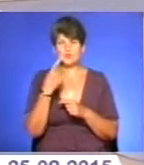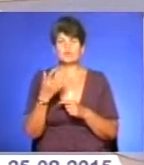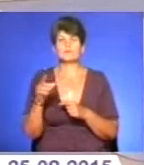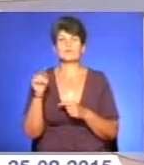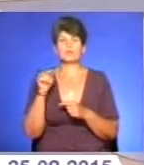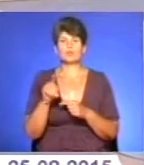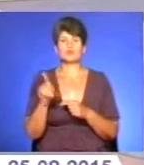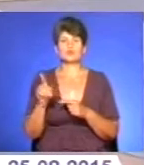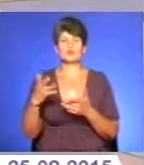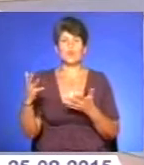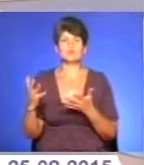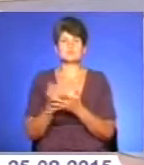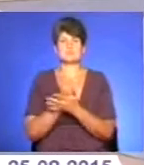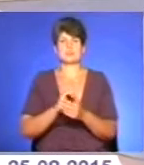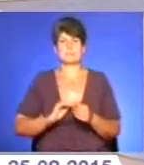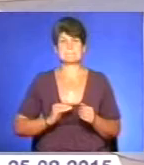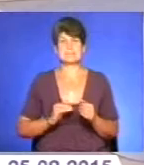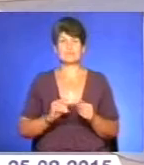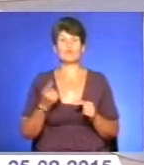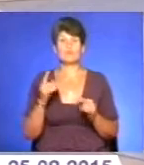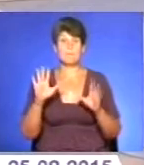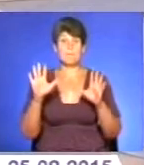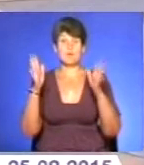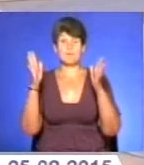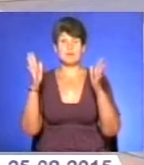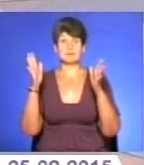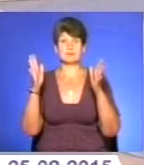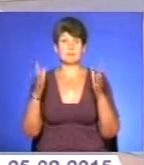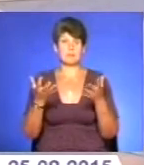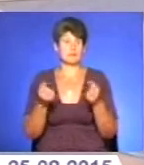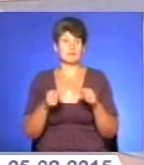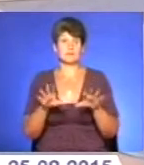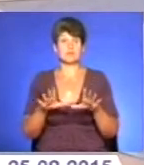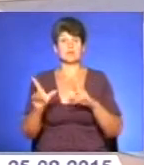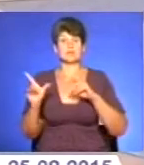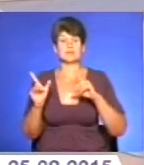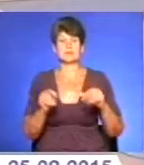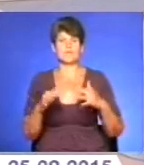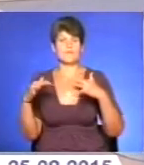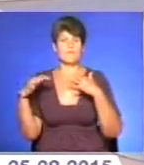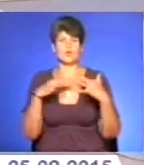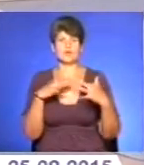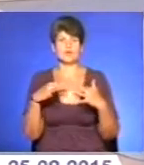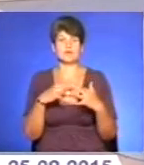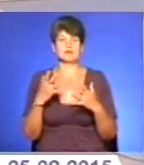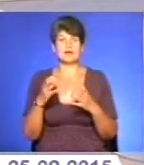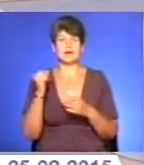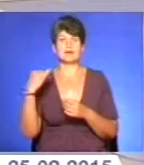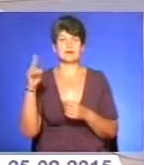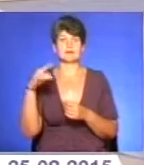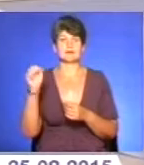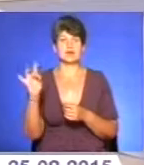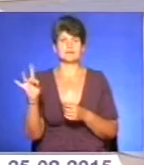що достатньо успішний підприємець в один момент прийняв рішення піти воювати в ряди збройного формування Айдар.